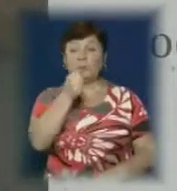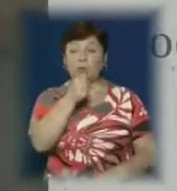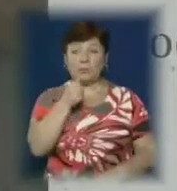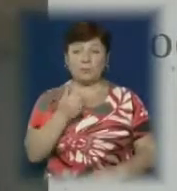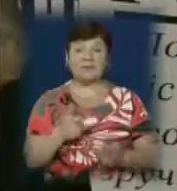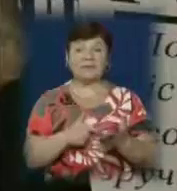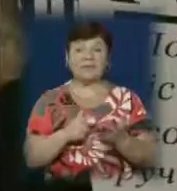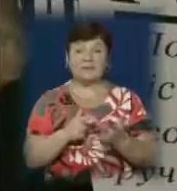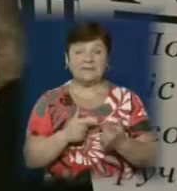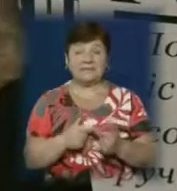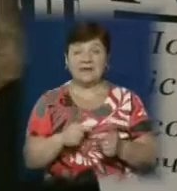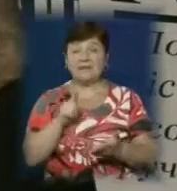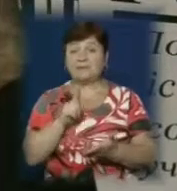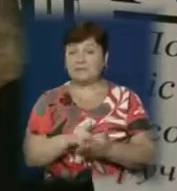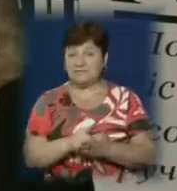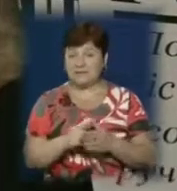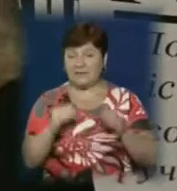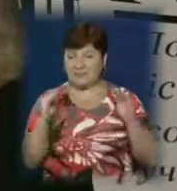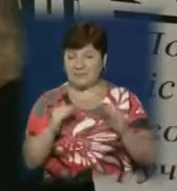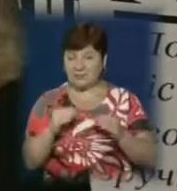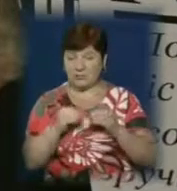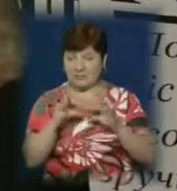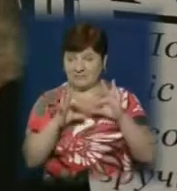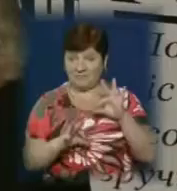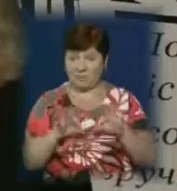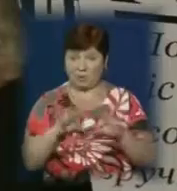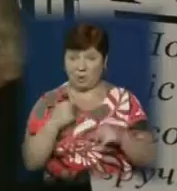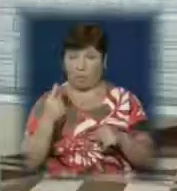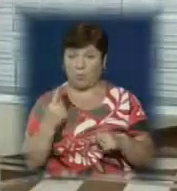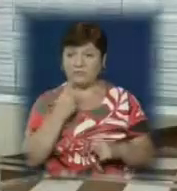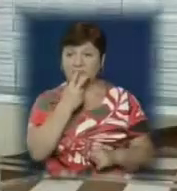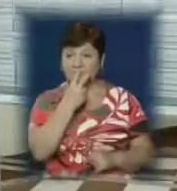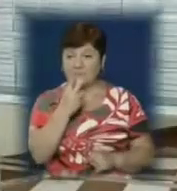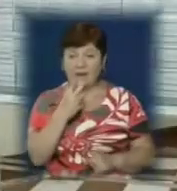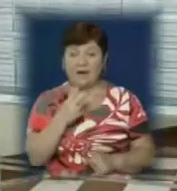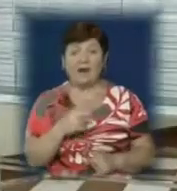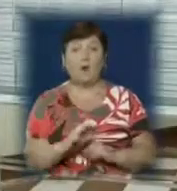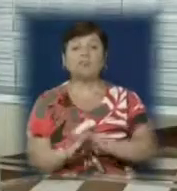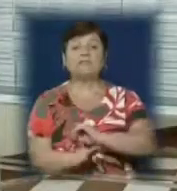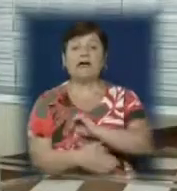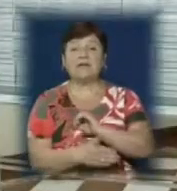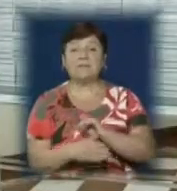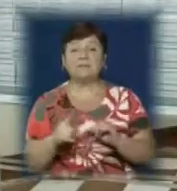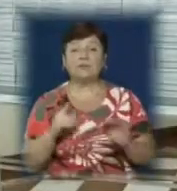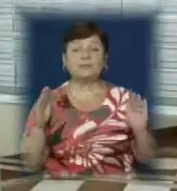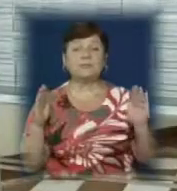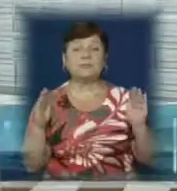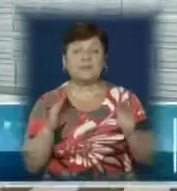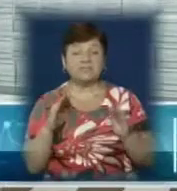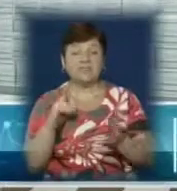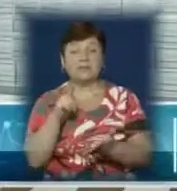вакансій зменшилась на 10%. По-перше, спостерігається останнім часом тенденція щодо зменшення вакансій.